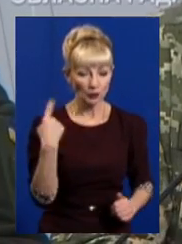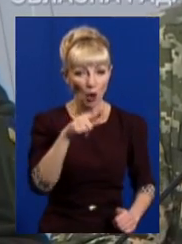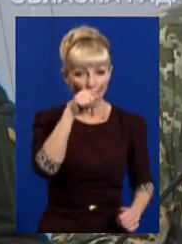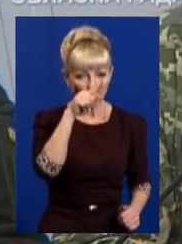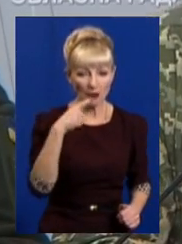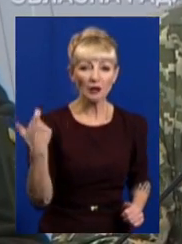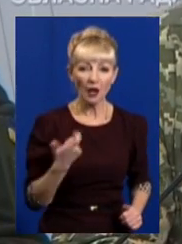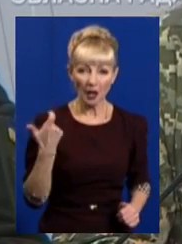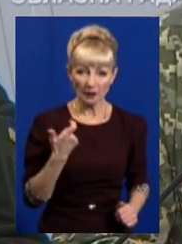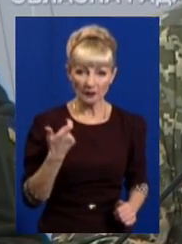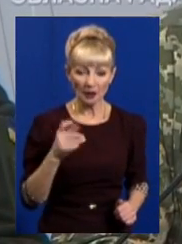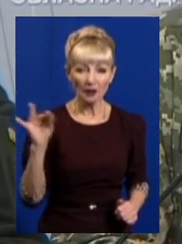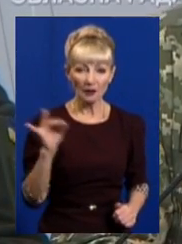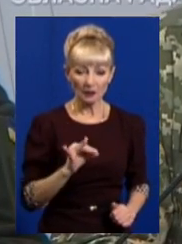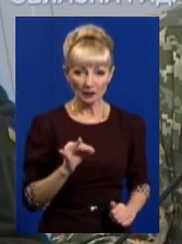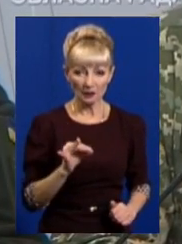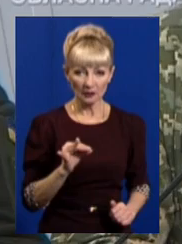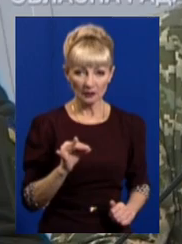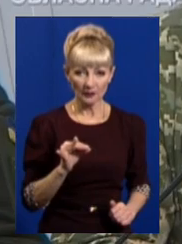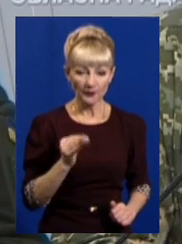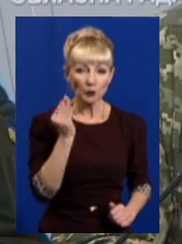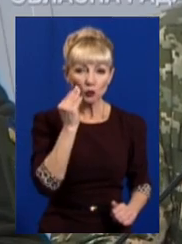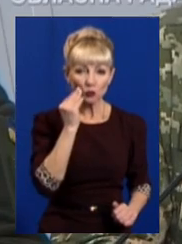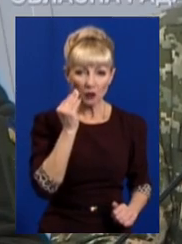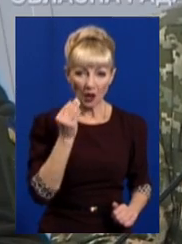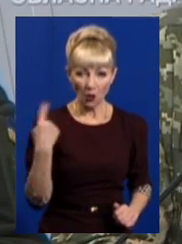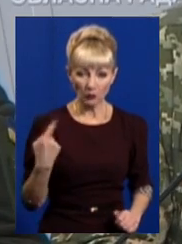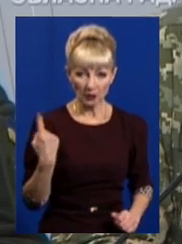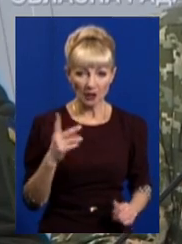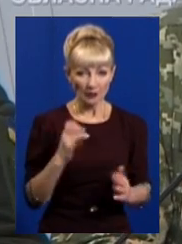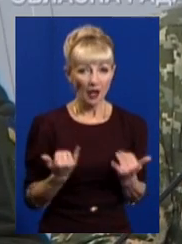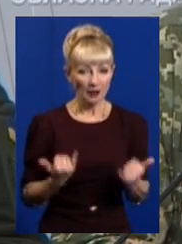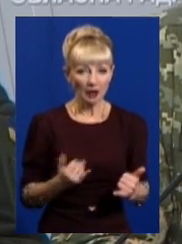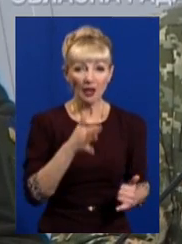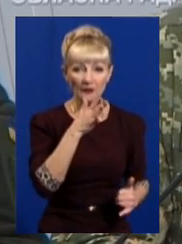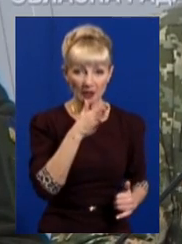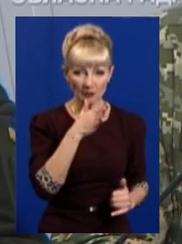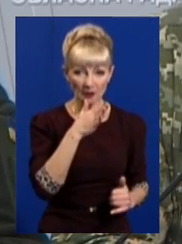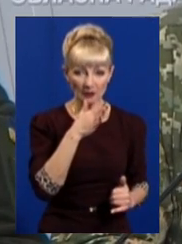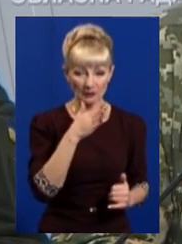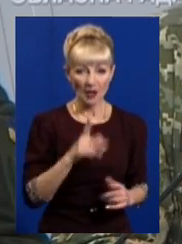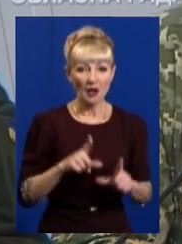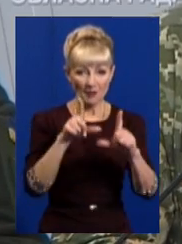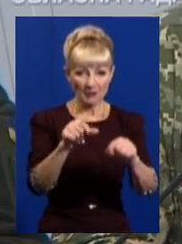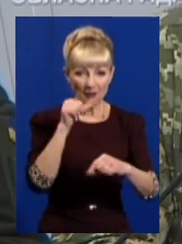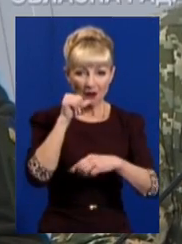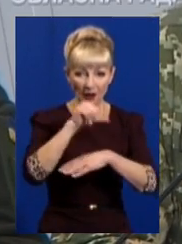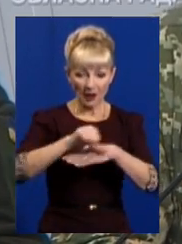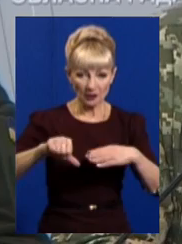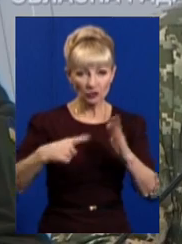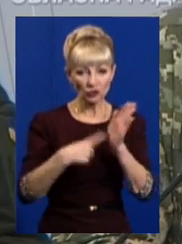область, Харківська область і Сумська область – на даний час перетнуло державний кордон